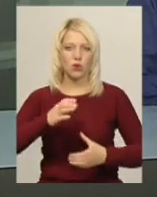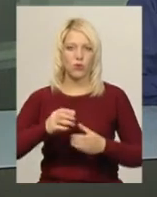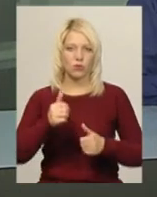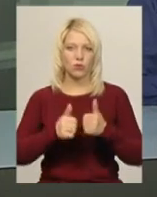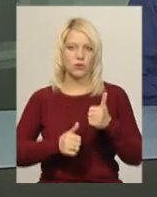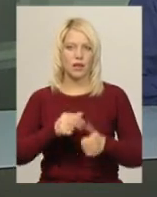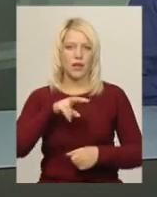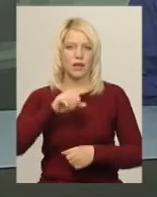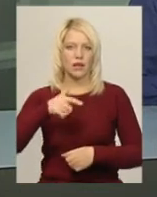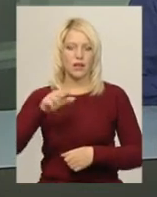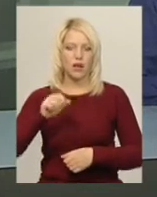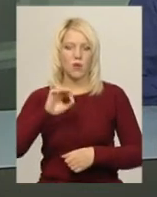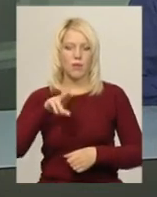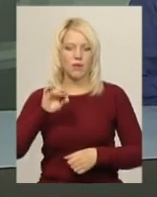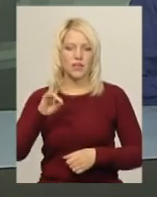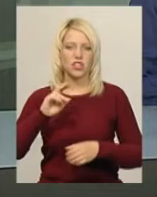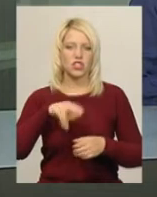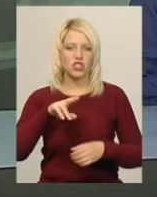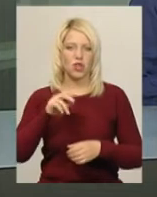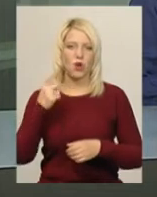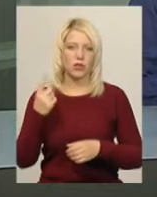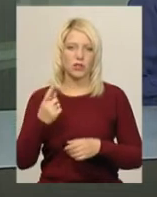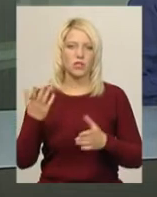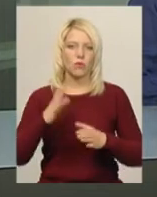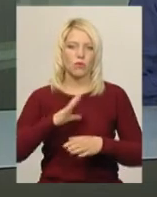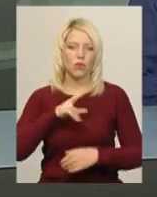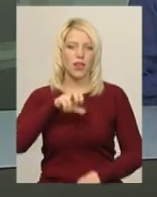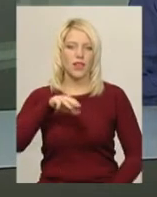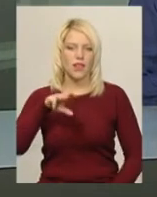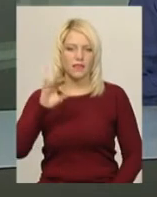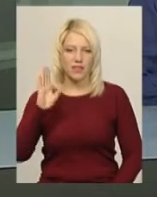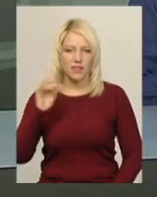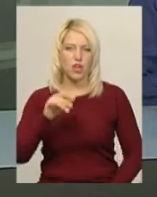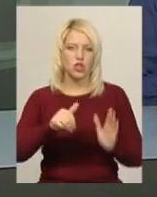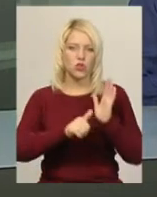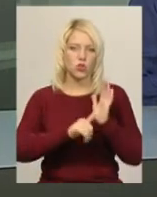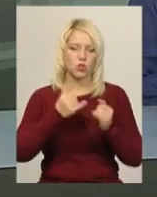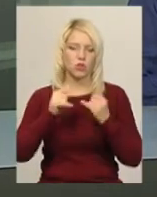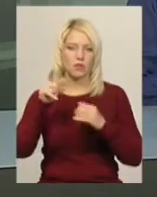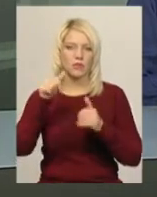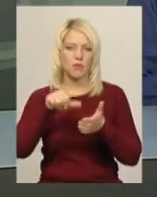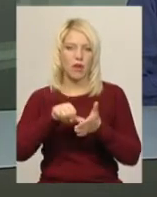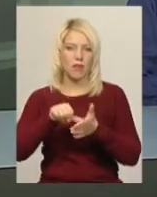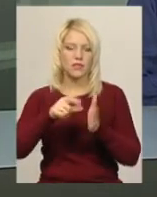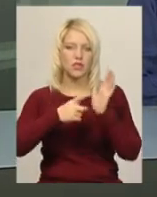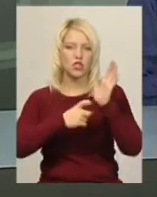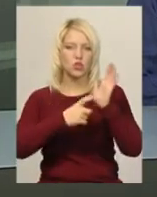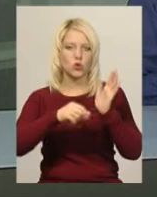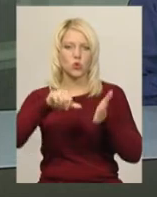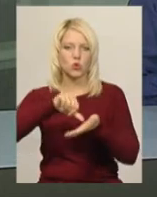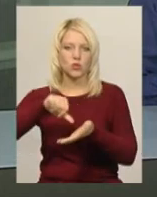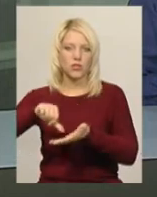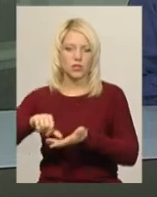G1», що відбувалося у Латвії 6-7 жовтня. Там змагалися понад 800 учасників з 48 країн.